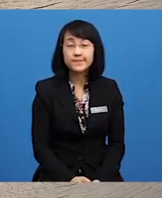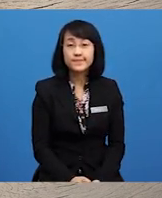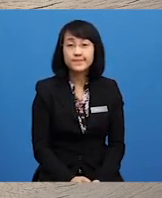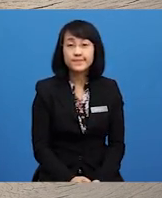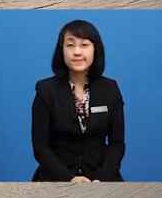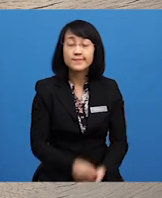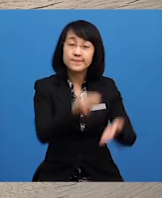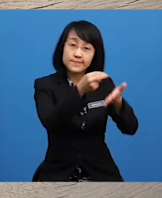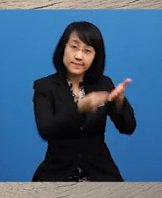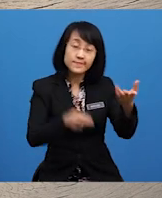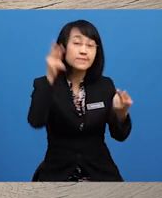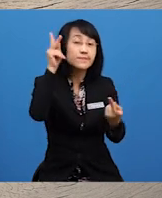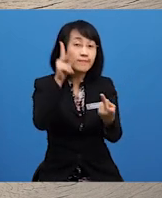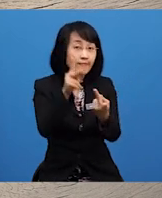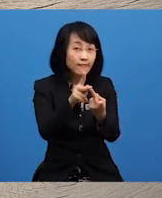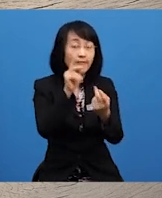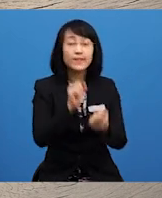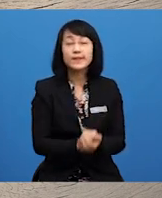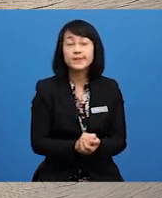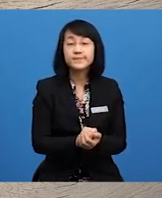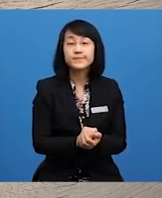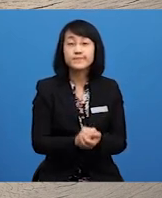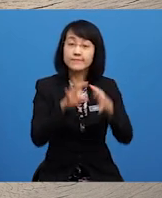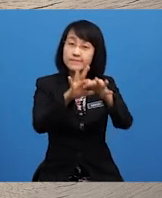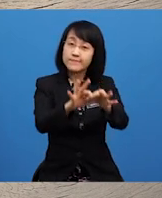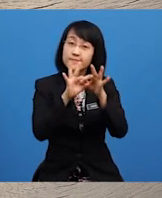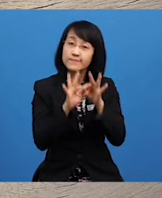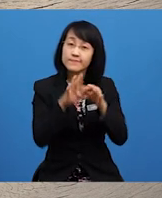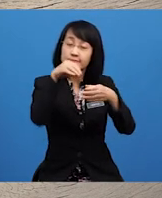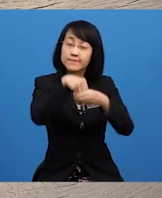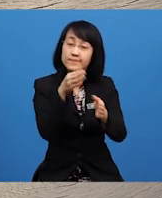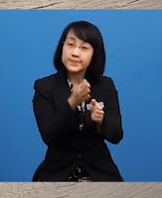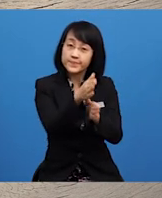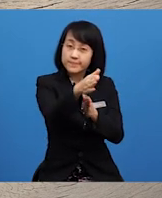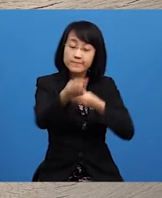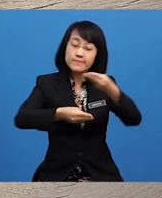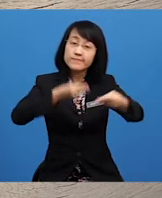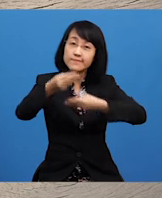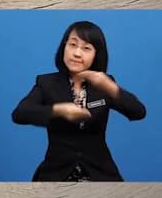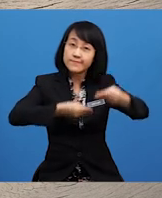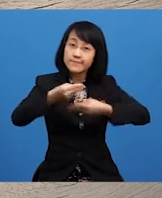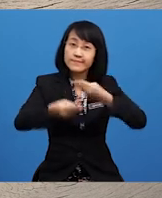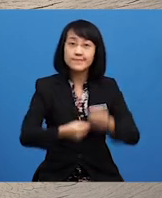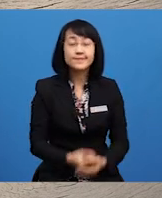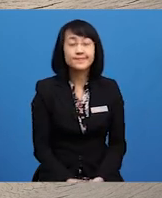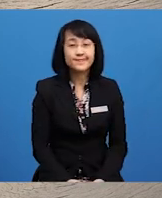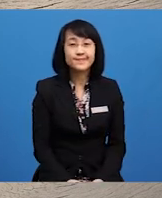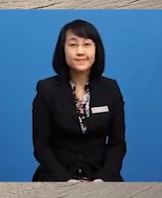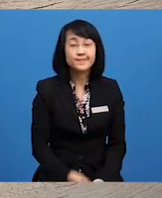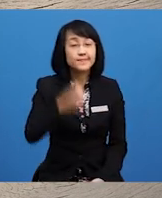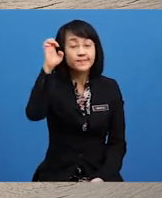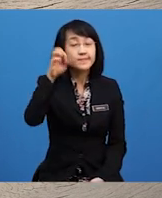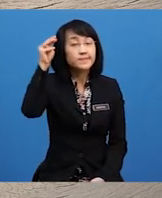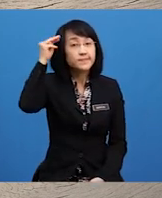Nilai yang sesuai ialah Bekerjasama dalam bidang perniagaan Encik Muhammad